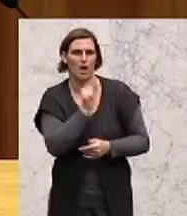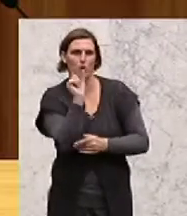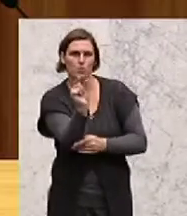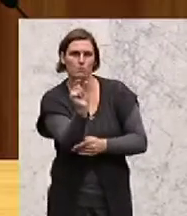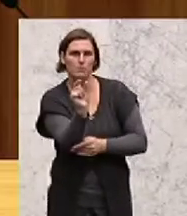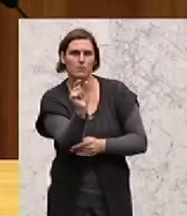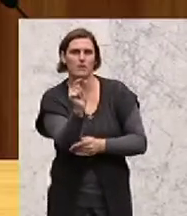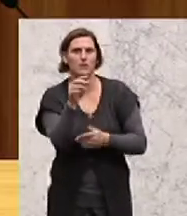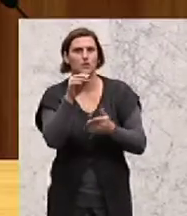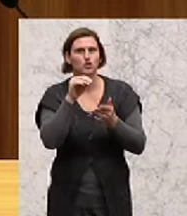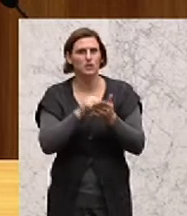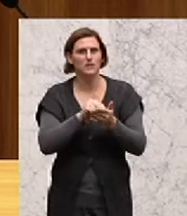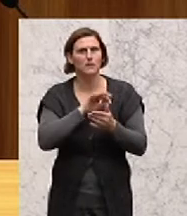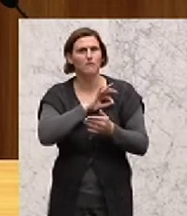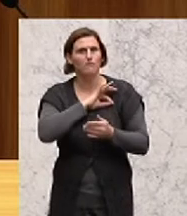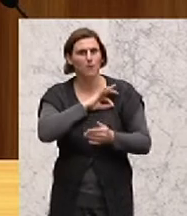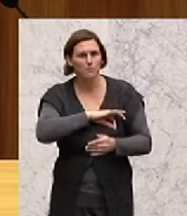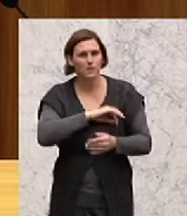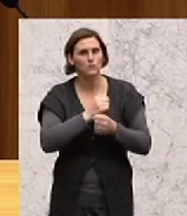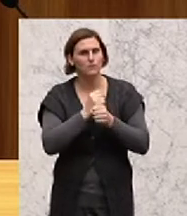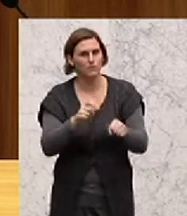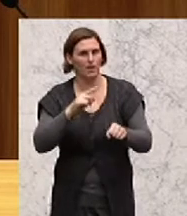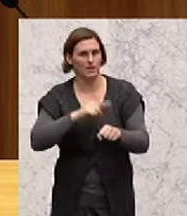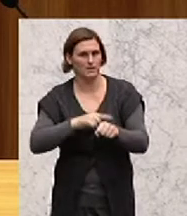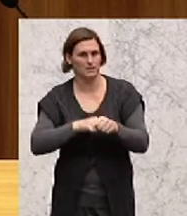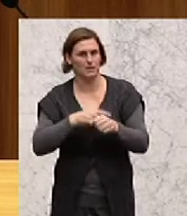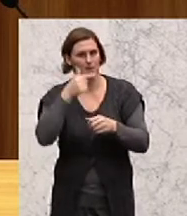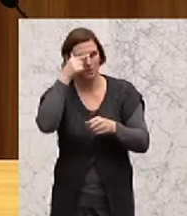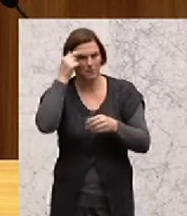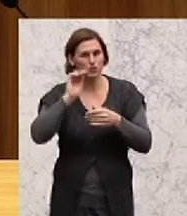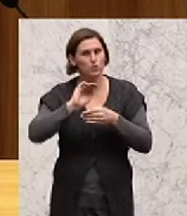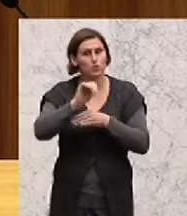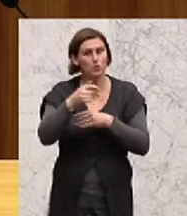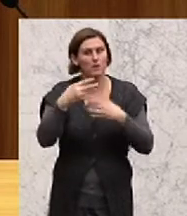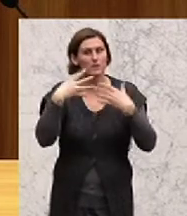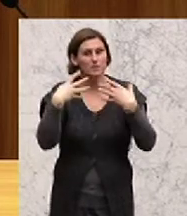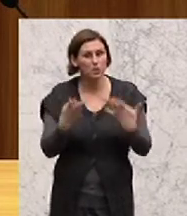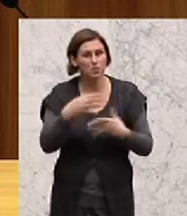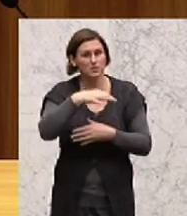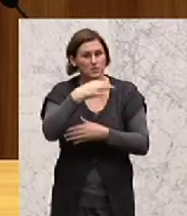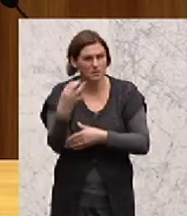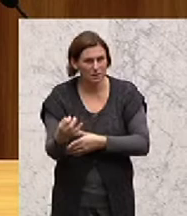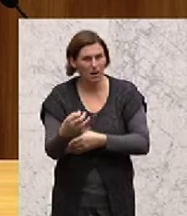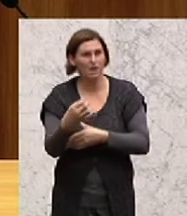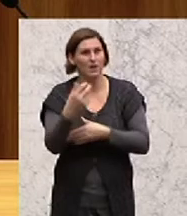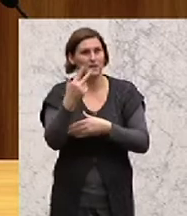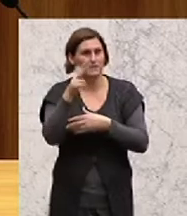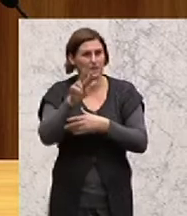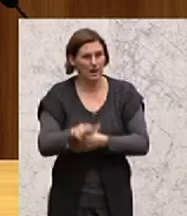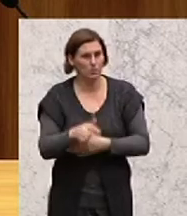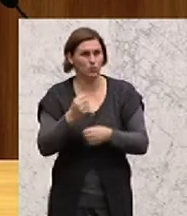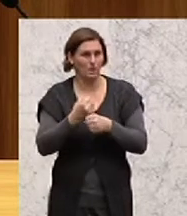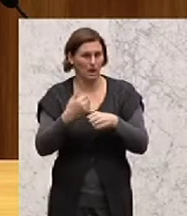um eine verpflichtungsfreie Zeit für Menschen, die mehr als 90 Tage, mehr als 90 Tage, das sind drei Monate